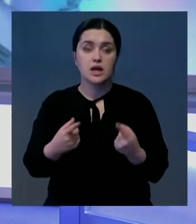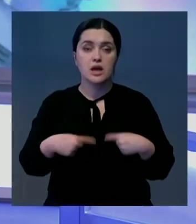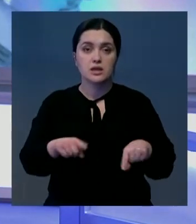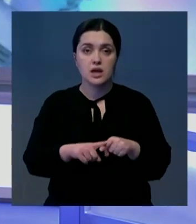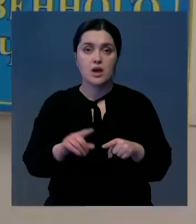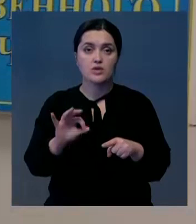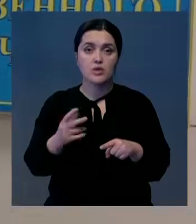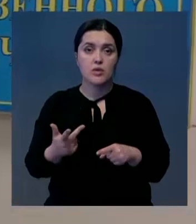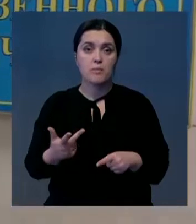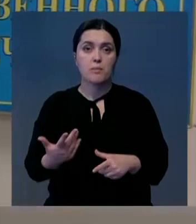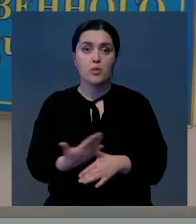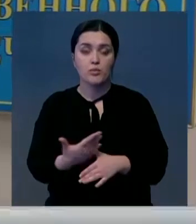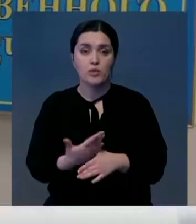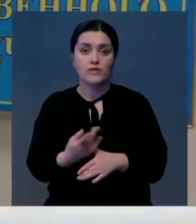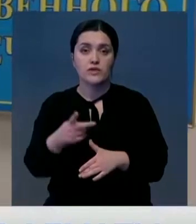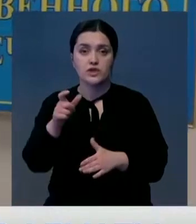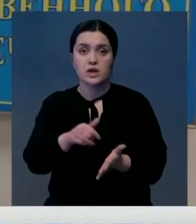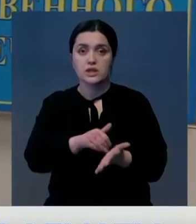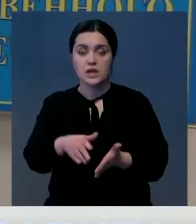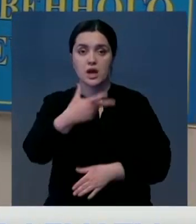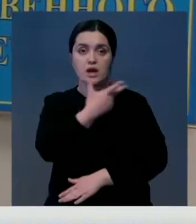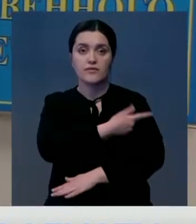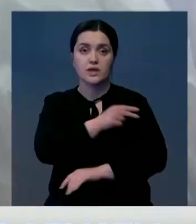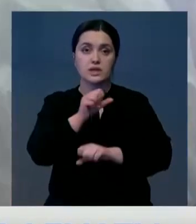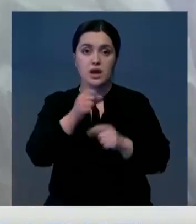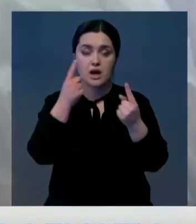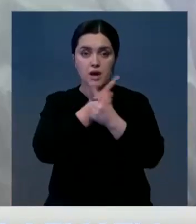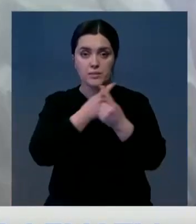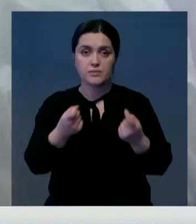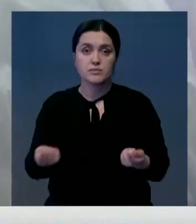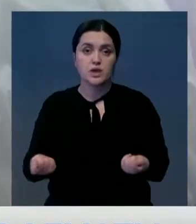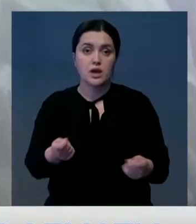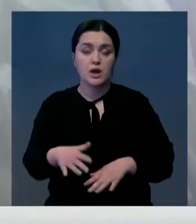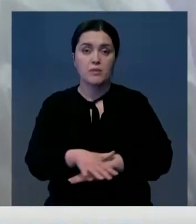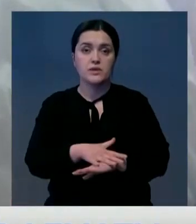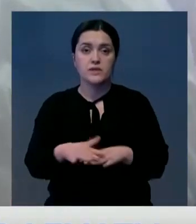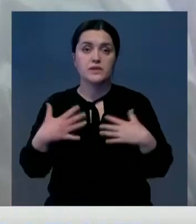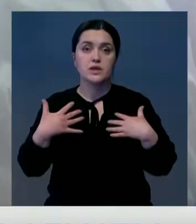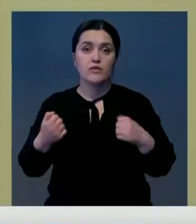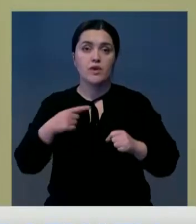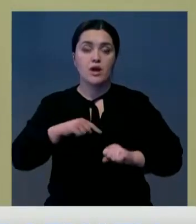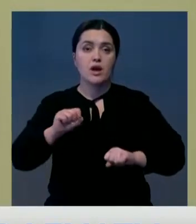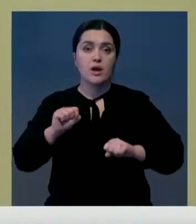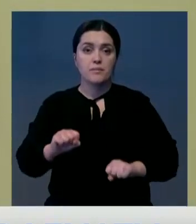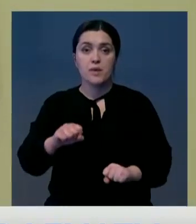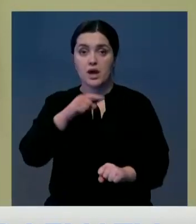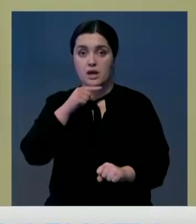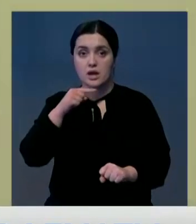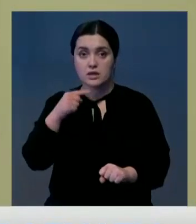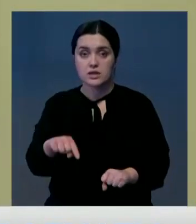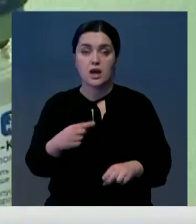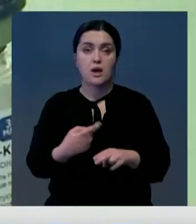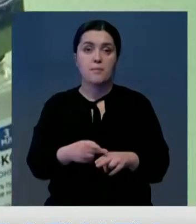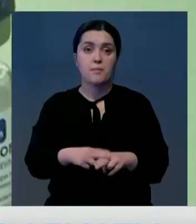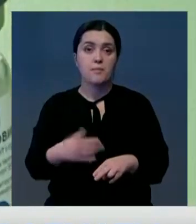реанимации и скорой медпомощи. Еще два человека отказались от вакцинации. Об этом сообщили в Управлении общественного здоровья. На первом этапе в